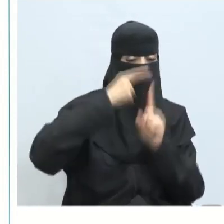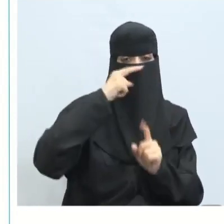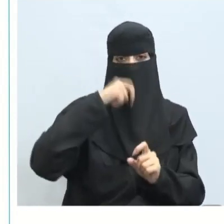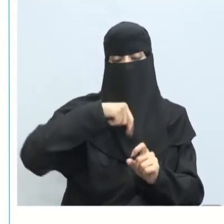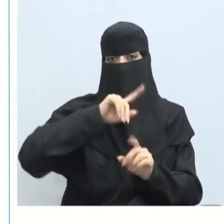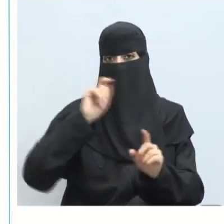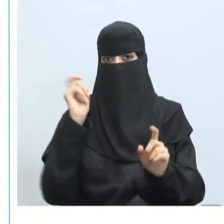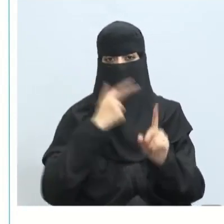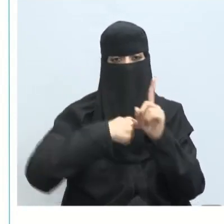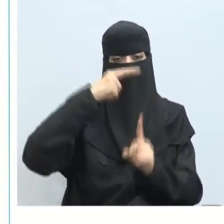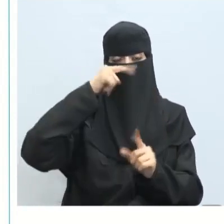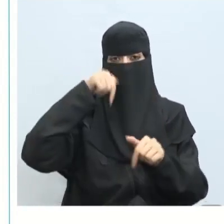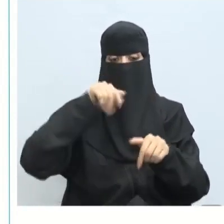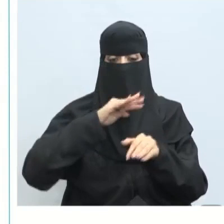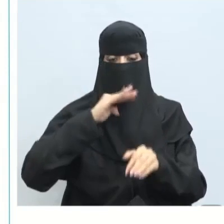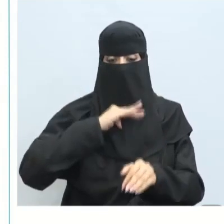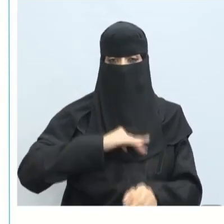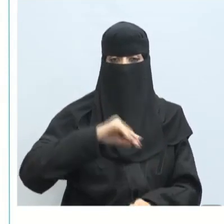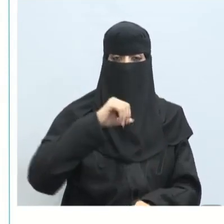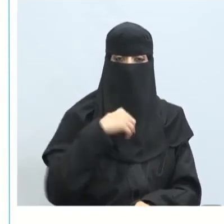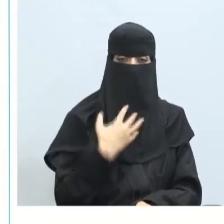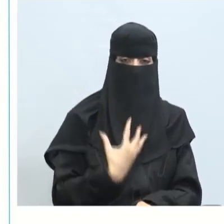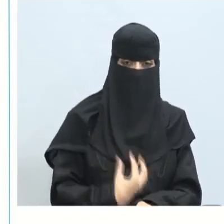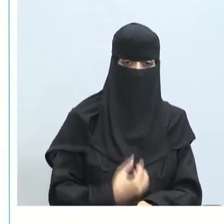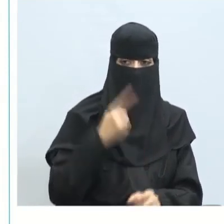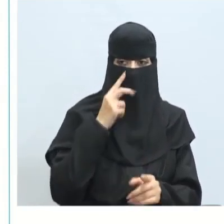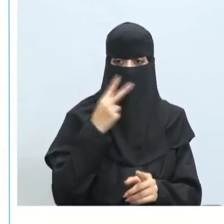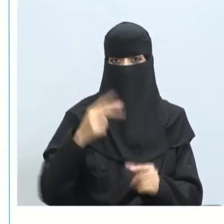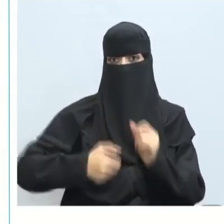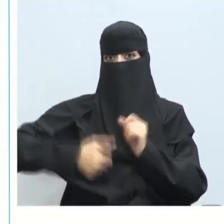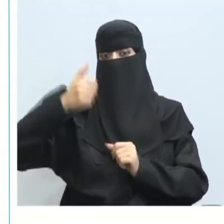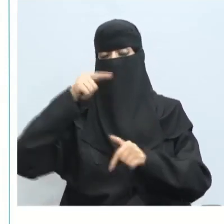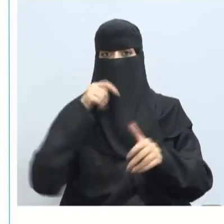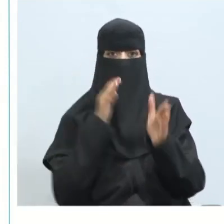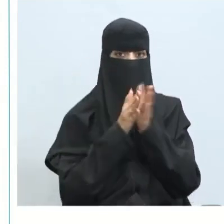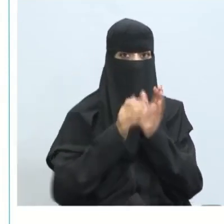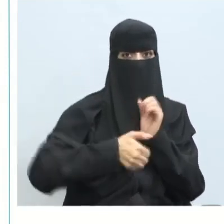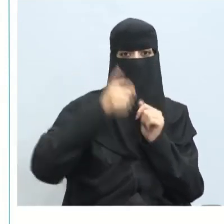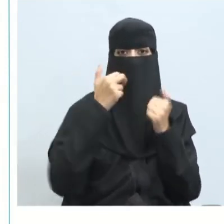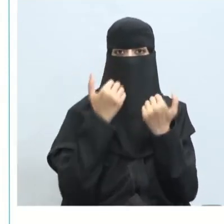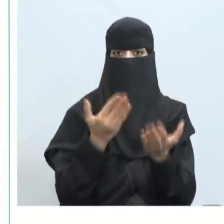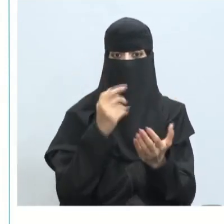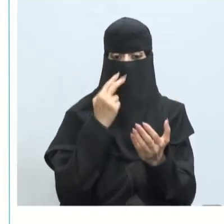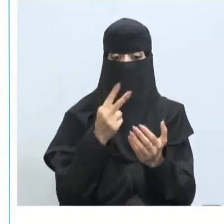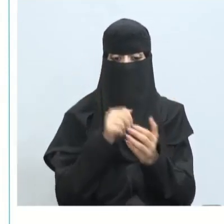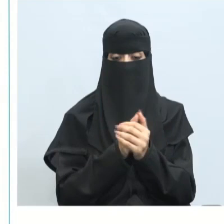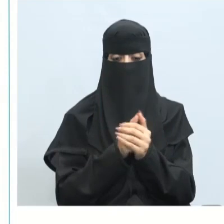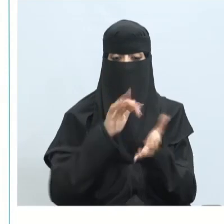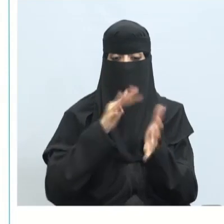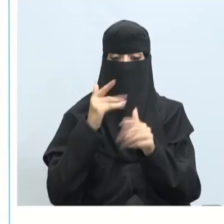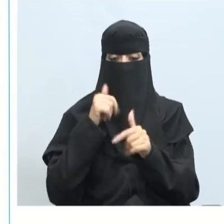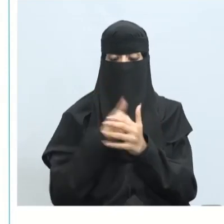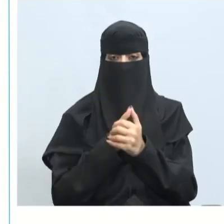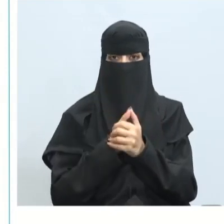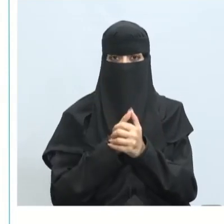أيضا قد يكون لديه الروح المعنوية منخفضة لأنه لا يرى إنجازات لا يرى نجاحات أيضا